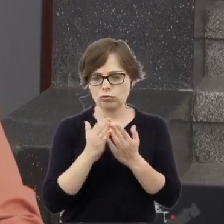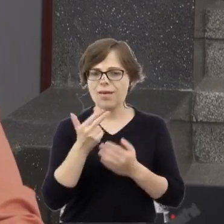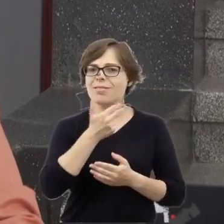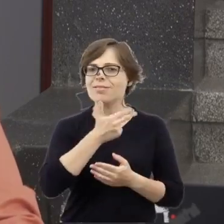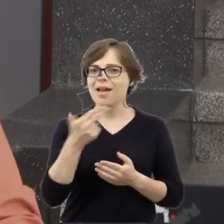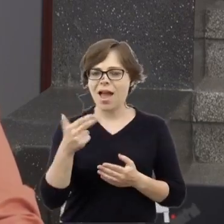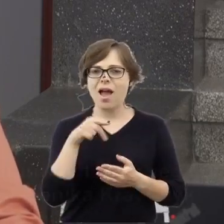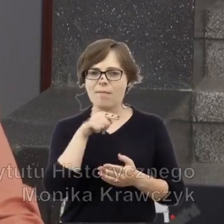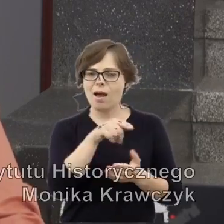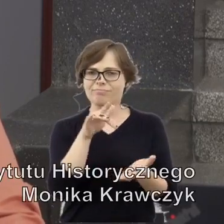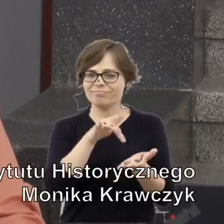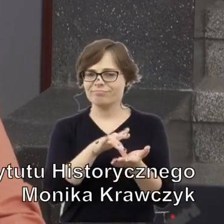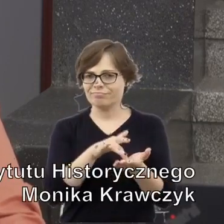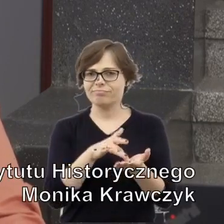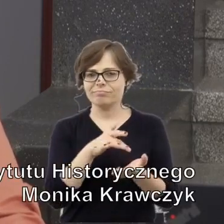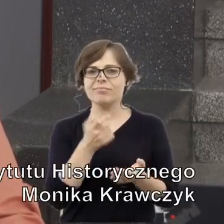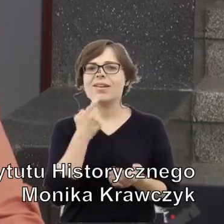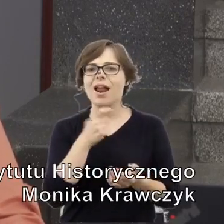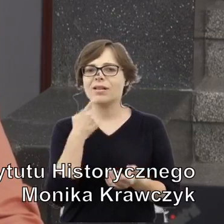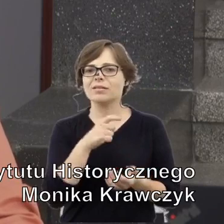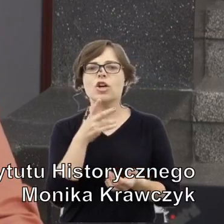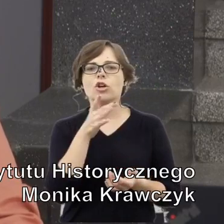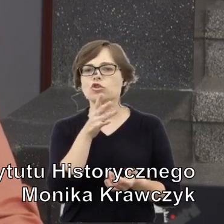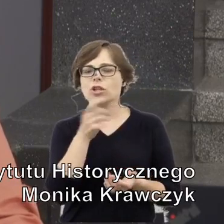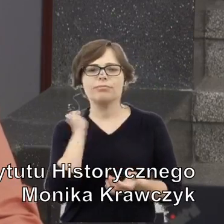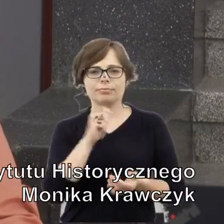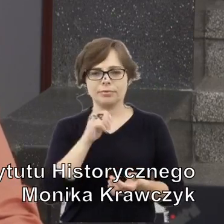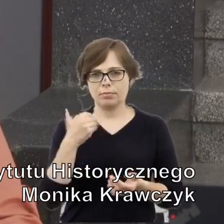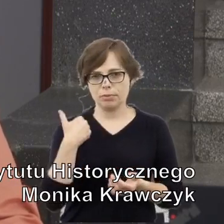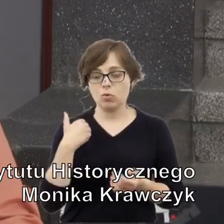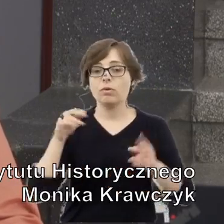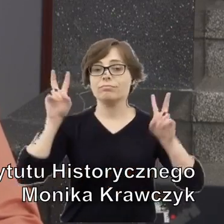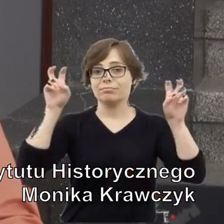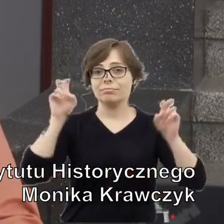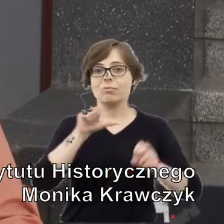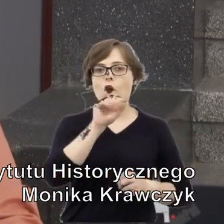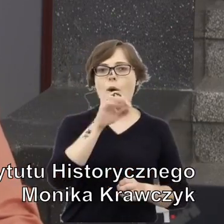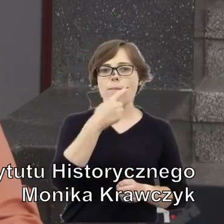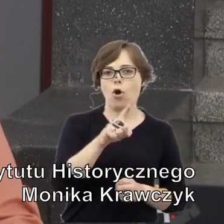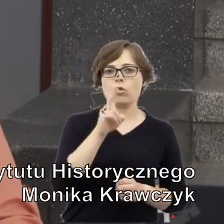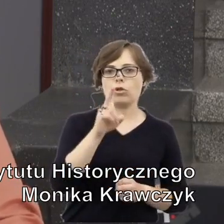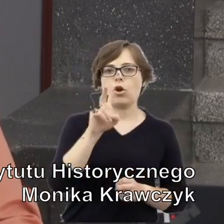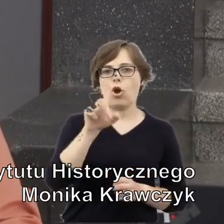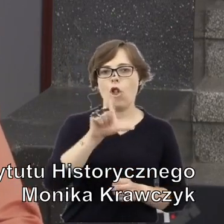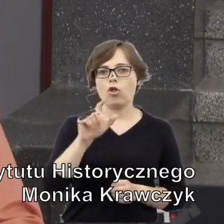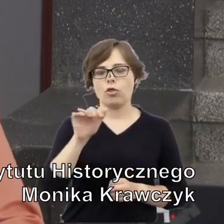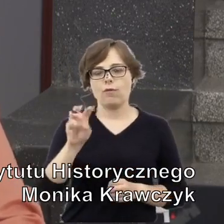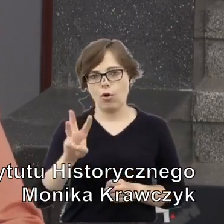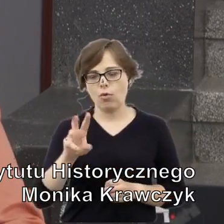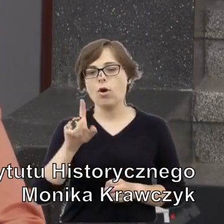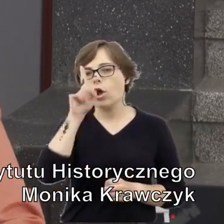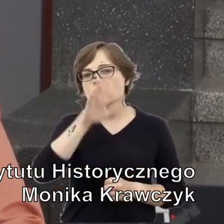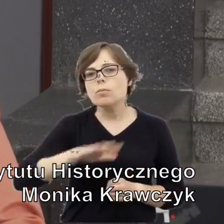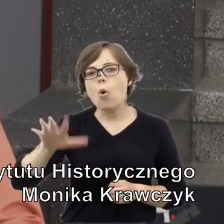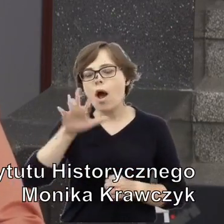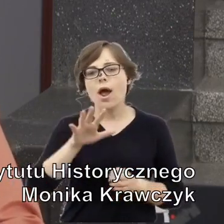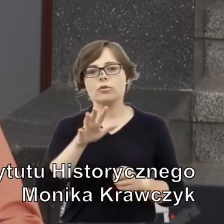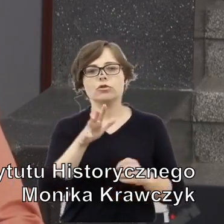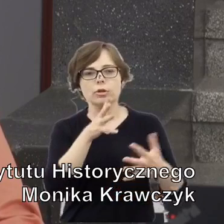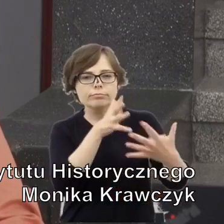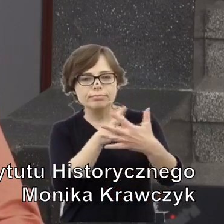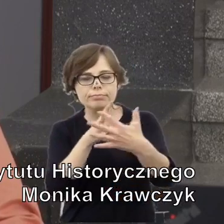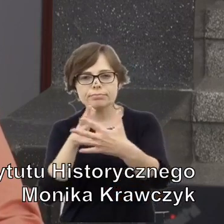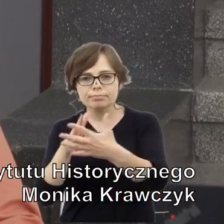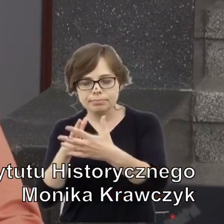pogromu kieleckiego pod tytułem pod klątwą Społeczny portret pogromu kieleckiego opublikowany w